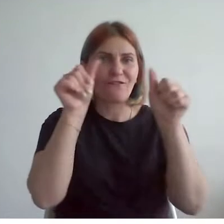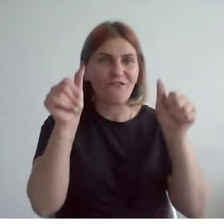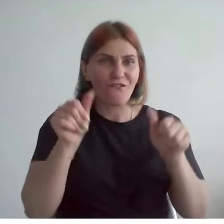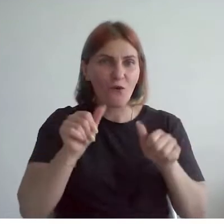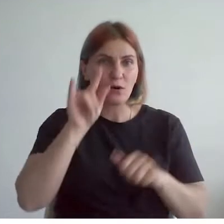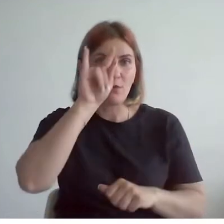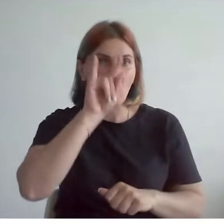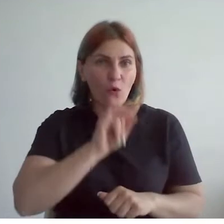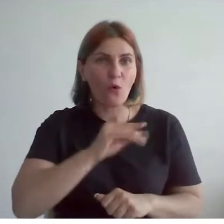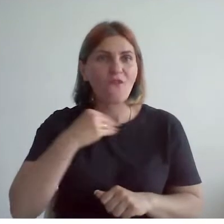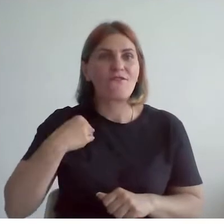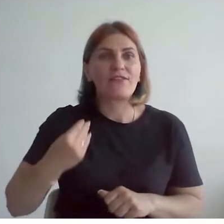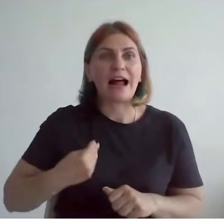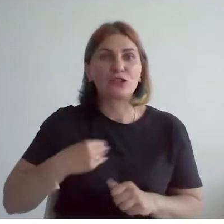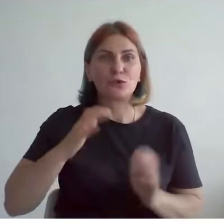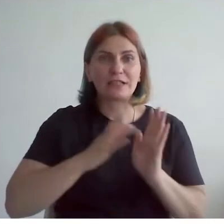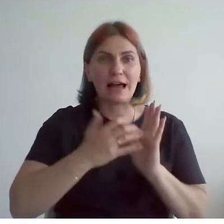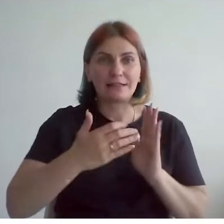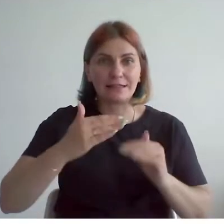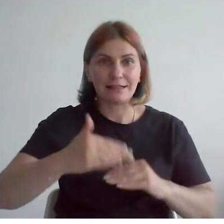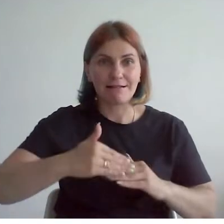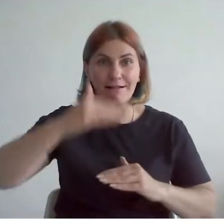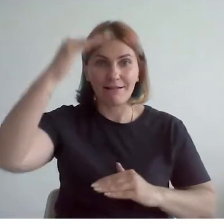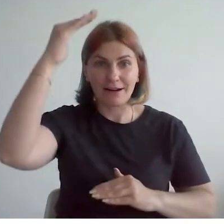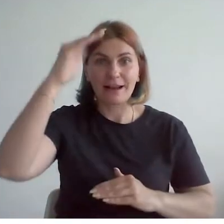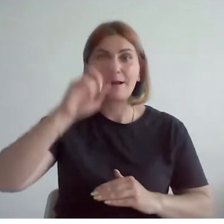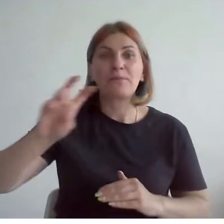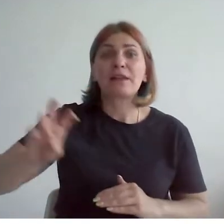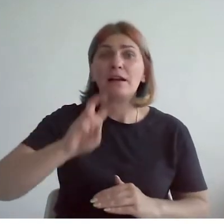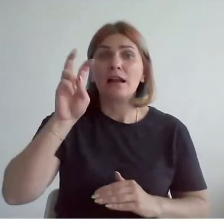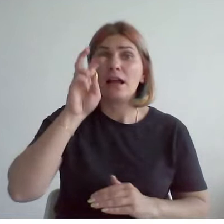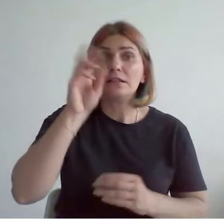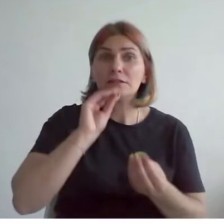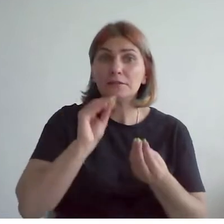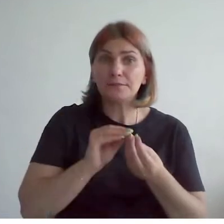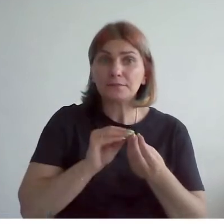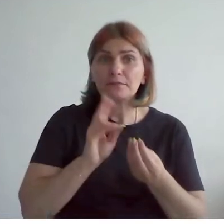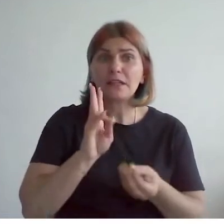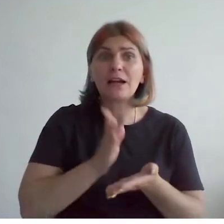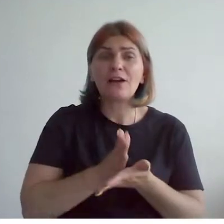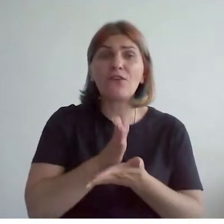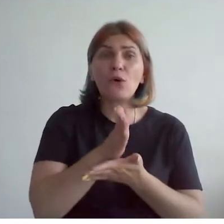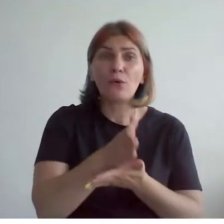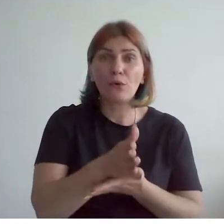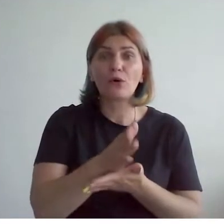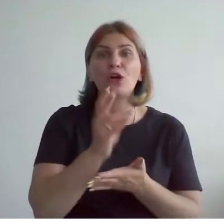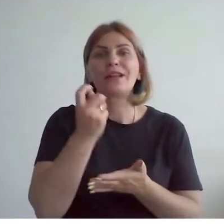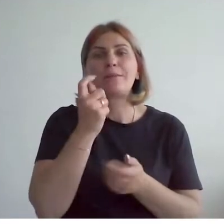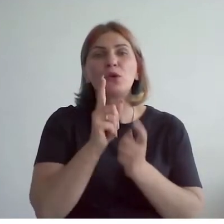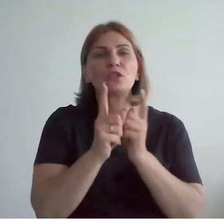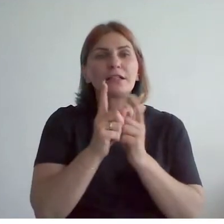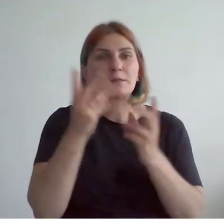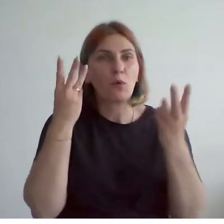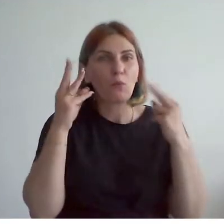французским остеклением. По-прежнему такая же лестница ведет ко входу, только несколько модернизированная и